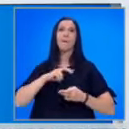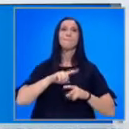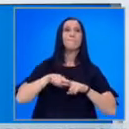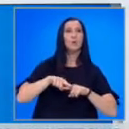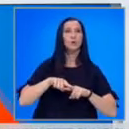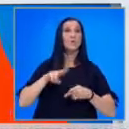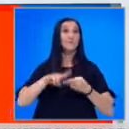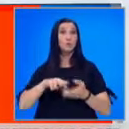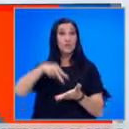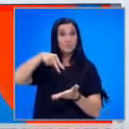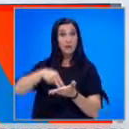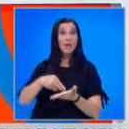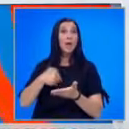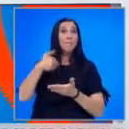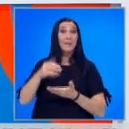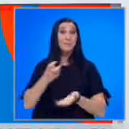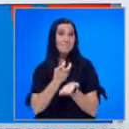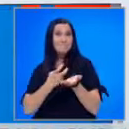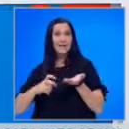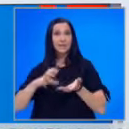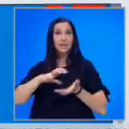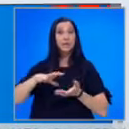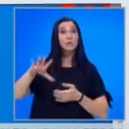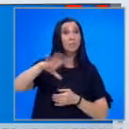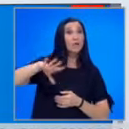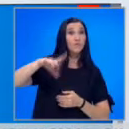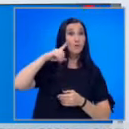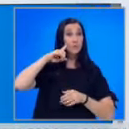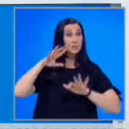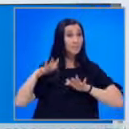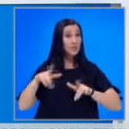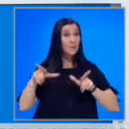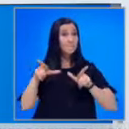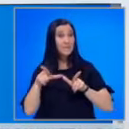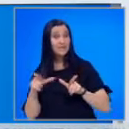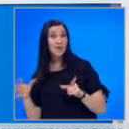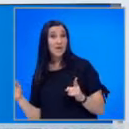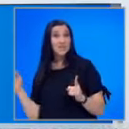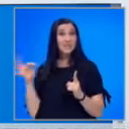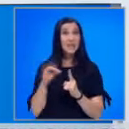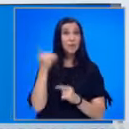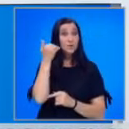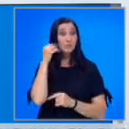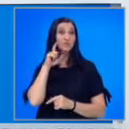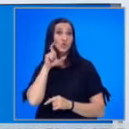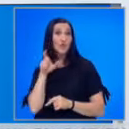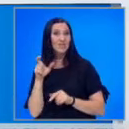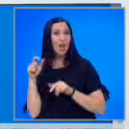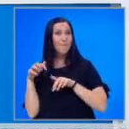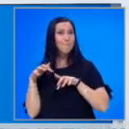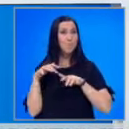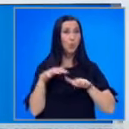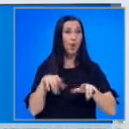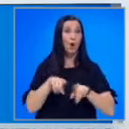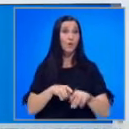Вилнюс е изправен пред безпредседентна мигрантска криза на фона на подозрение, че Минск целенасочено използва човешкия поток като оръжие, в